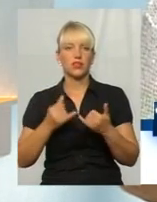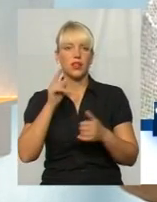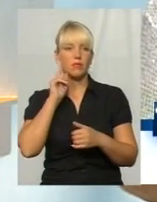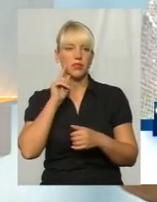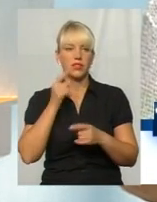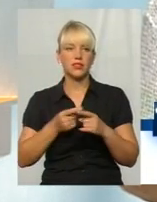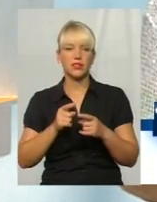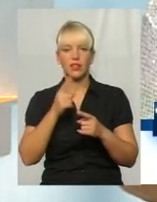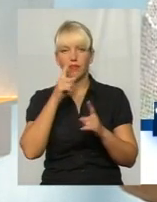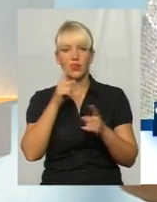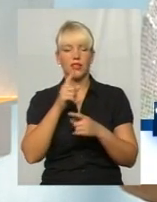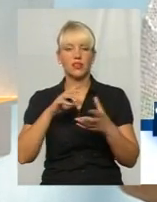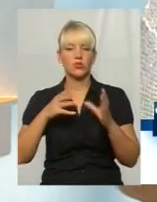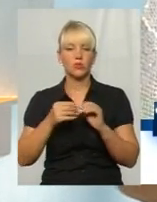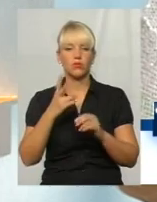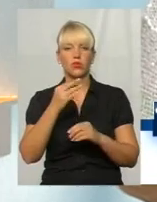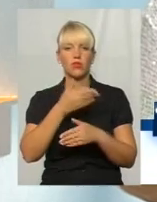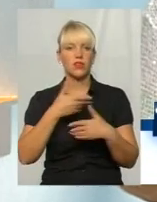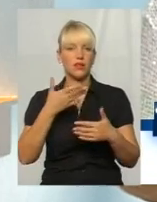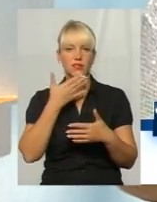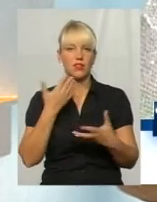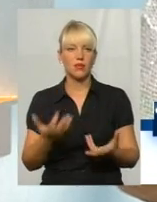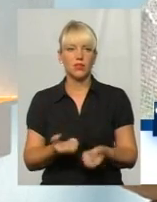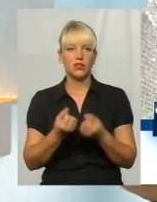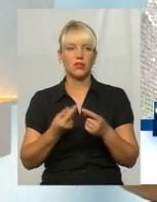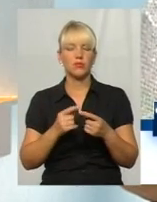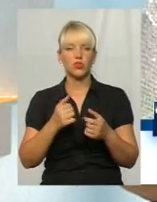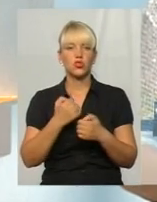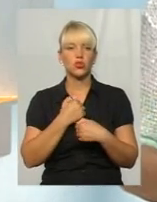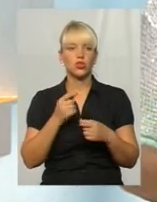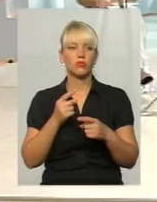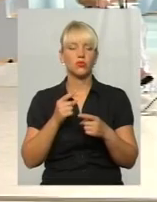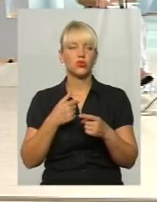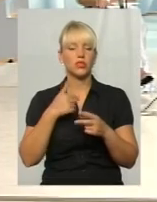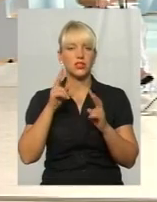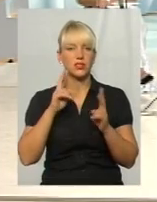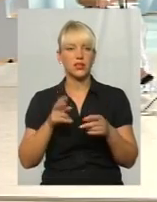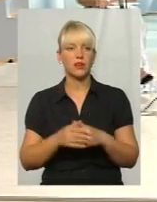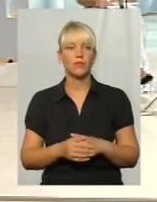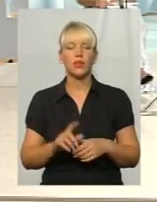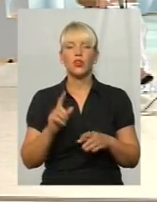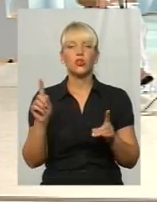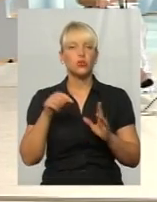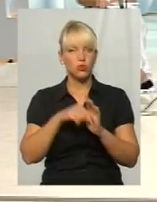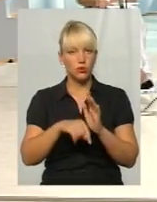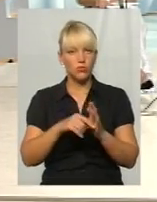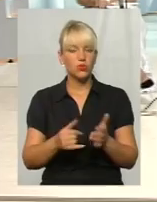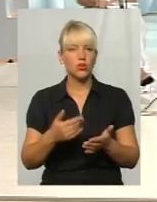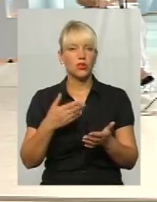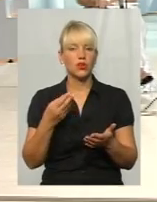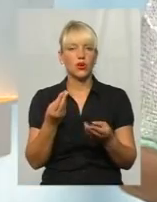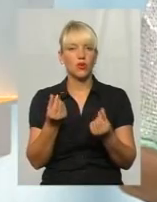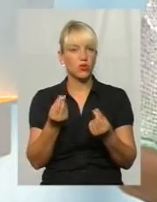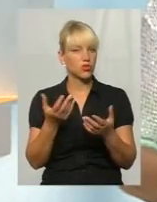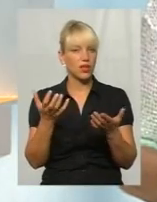невелика сума була. Але нас не підтримали. дуже шкода, що я не знаю. А в громадському бюджеті для цього проєкту не